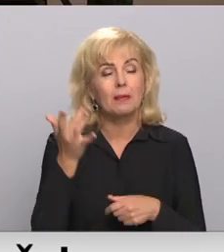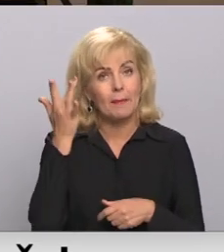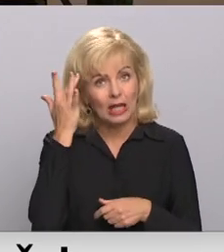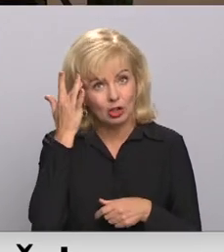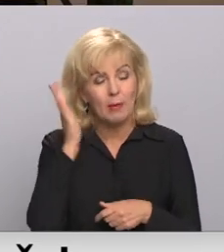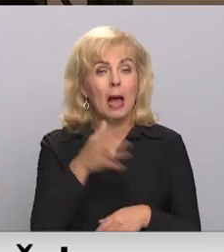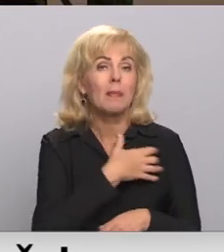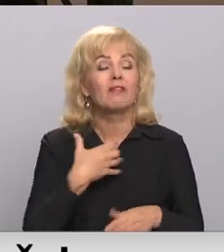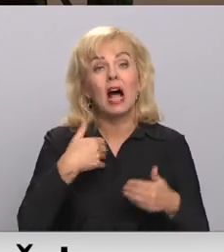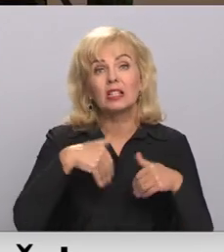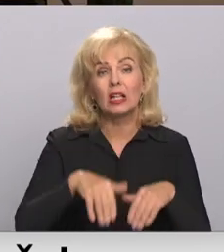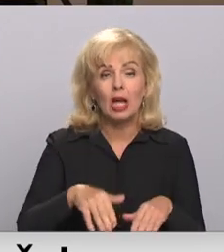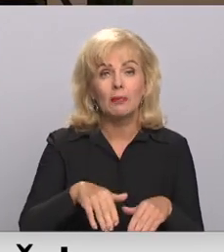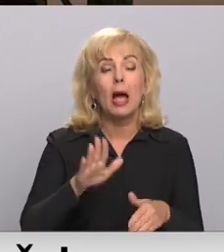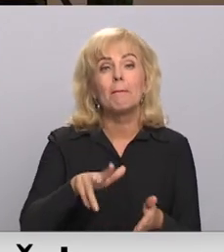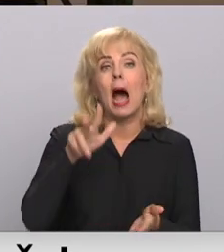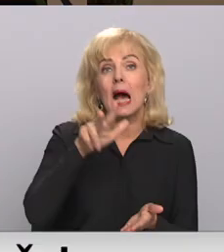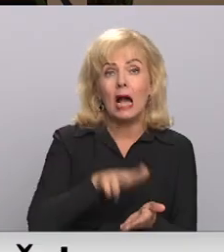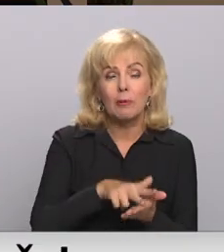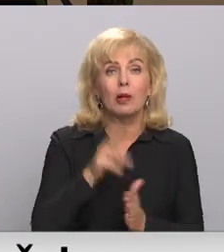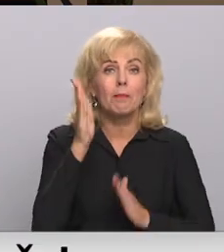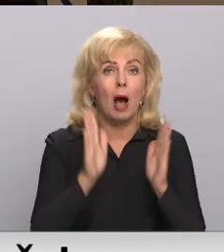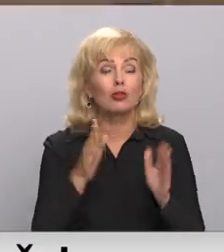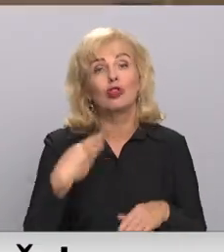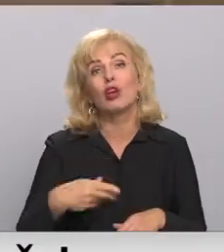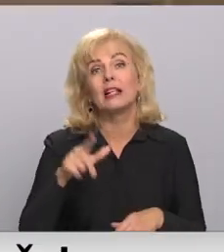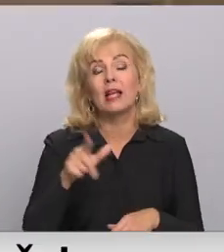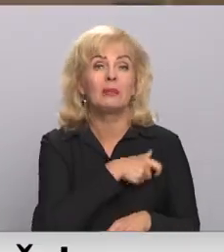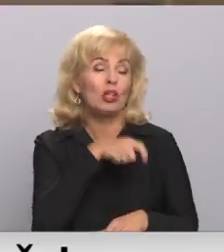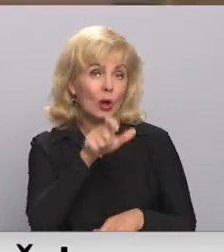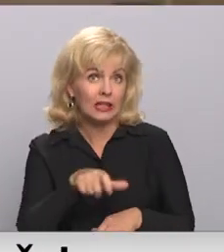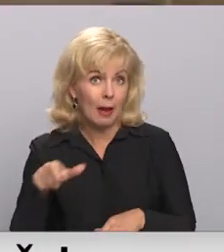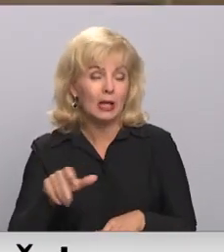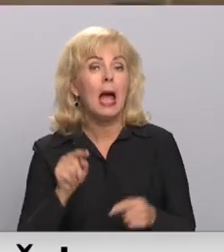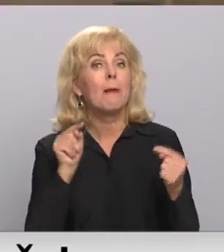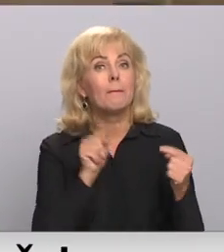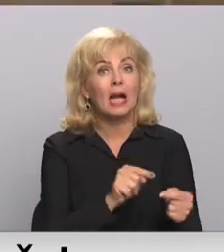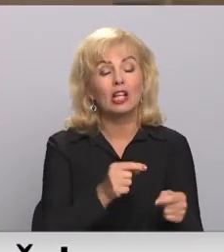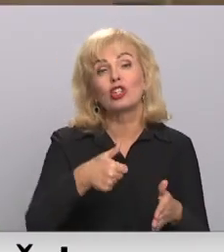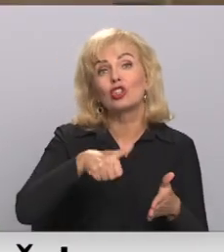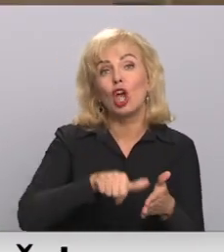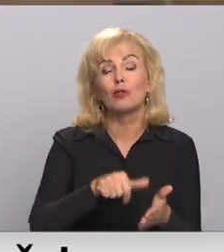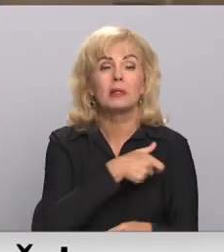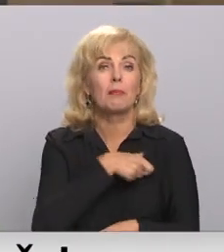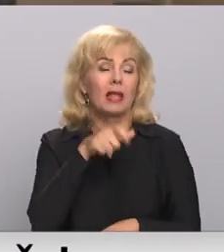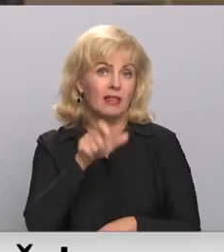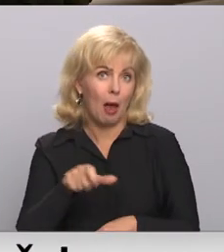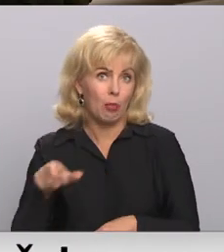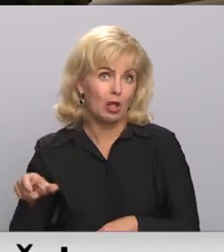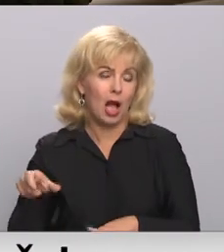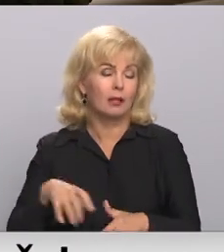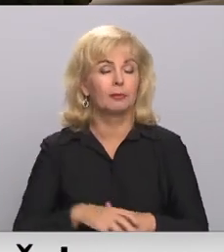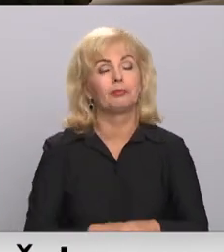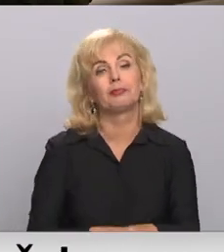Par valdības lēmumu pārapstiprināšanu balsoja 47 deputāti, bet pret bija 16 deputāti. Vandar Līcīt,